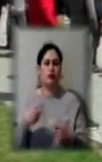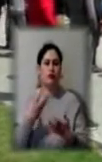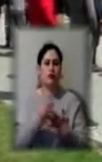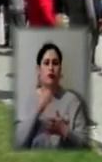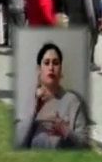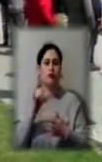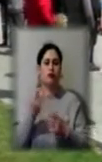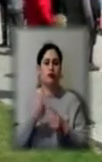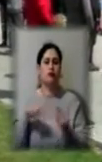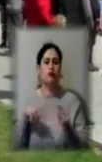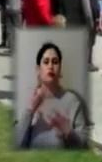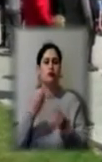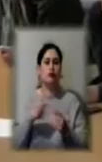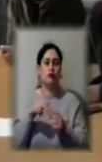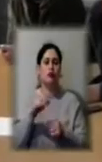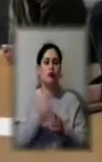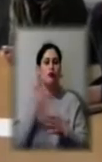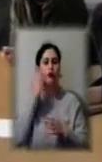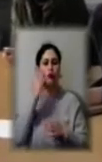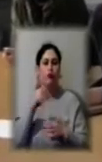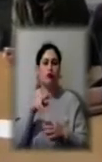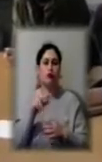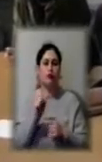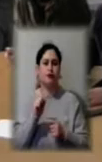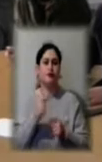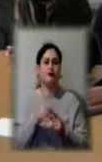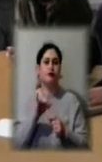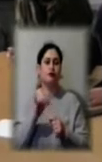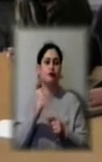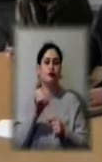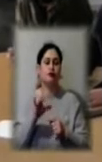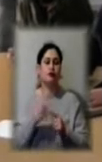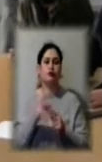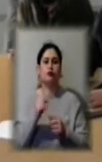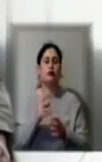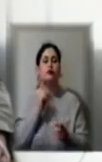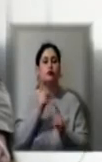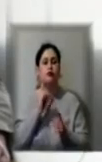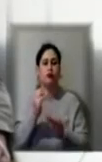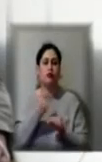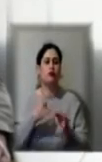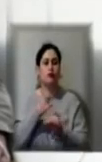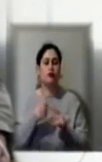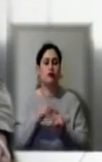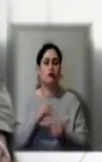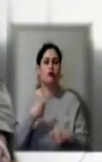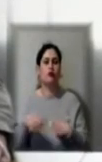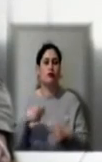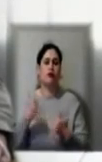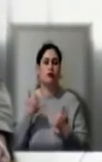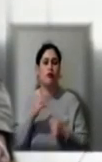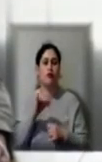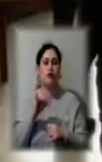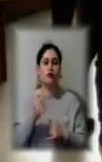аграрії прийшли до голови облдержадміністрації Юрія Гусева, де радилися, яким чином можна розпродати нинішні врожаї ранніх овочів.